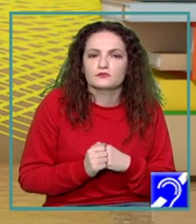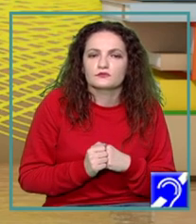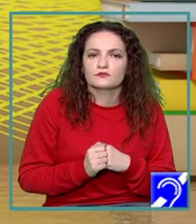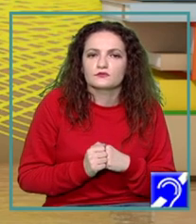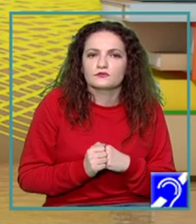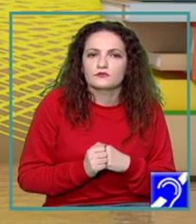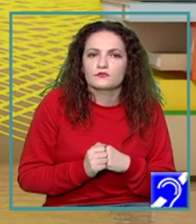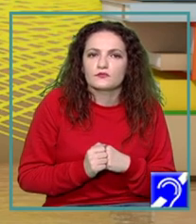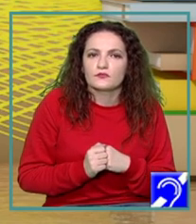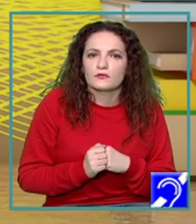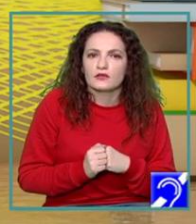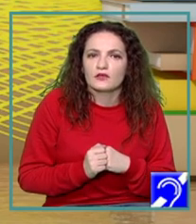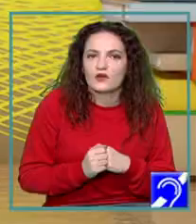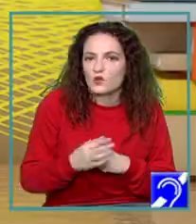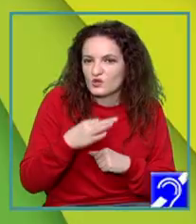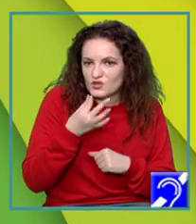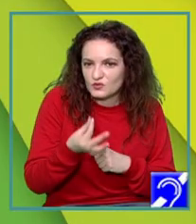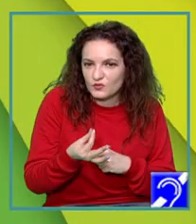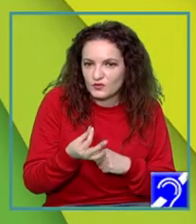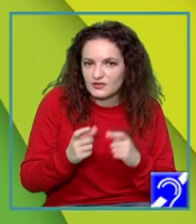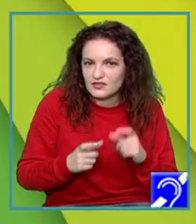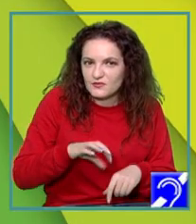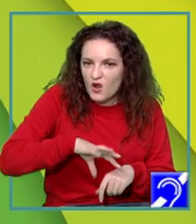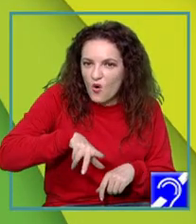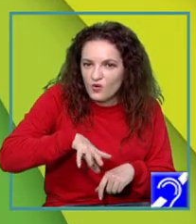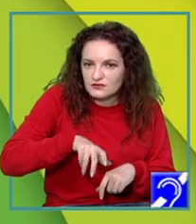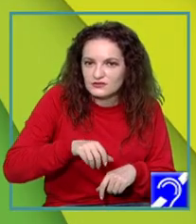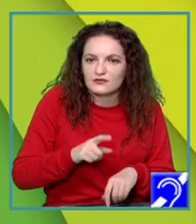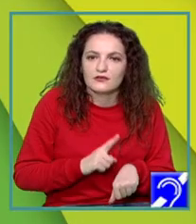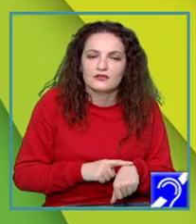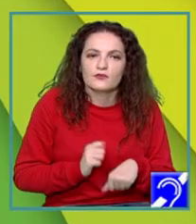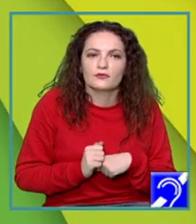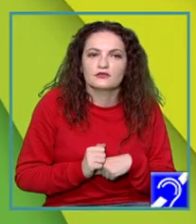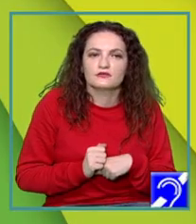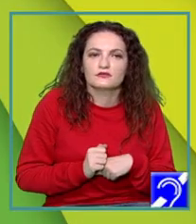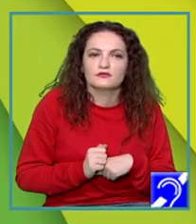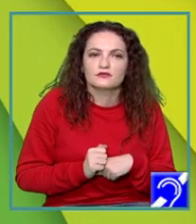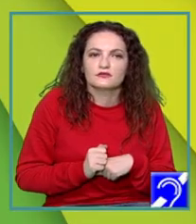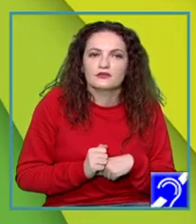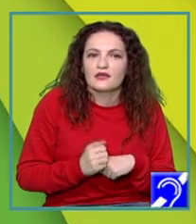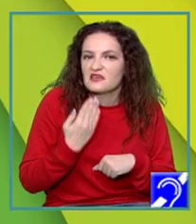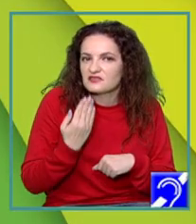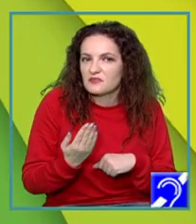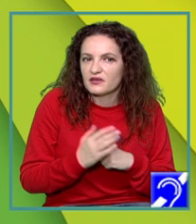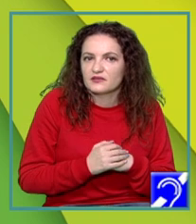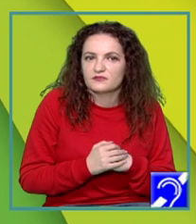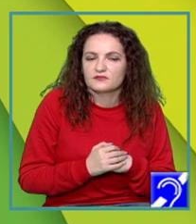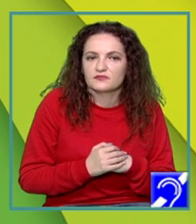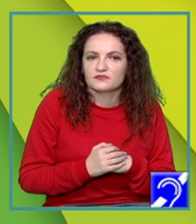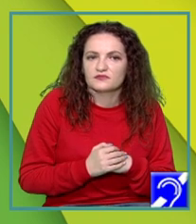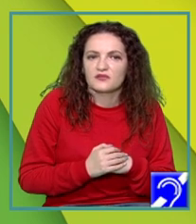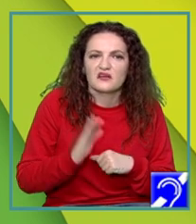timpului, am să vă zic că există și hoții de timp. Ei sunt aceștia, v-am dat eu aici câteva exemple.